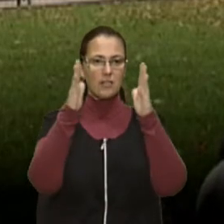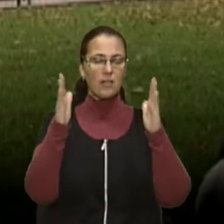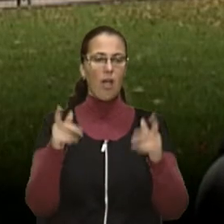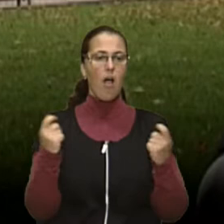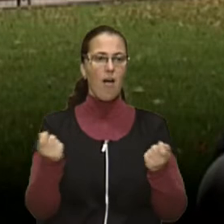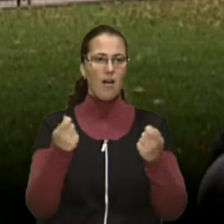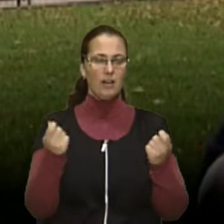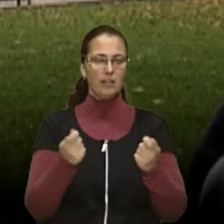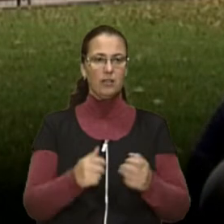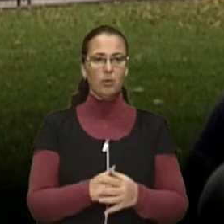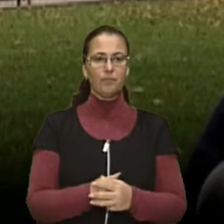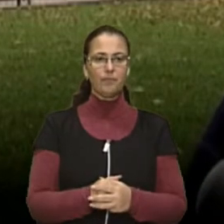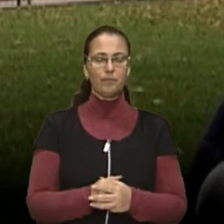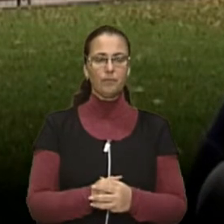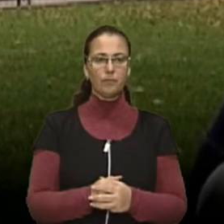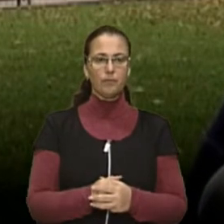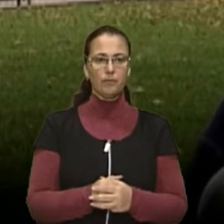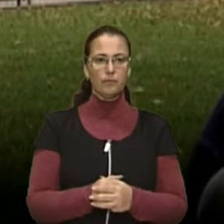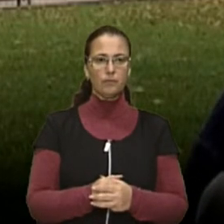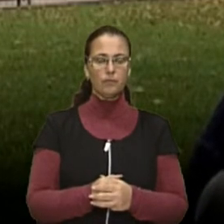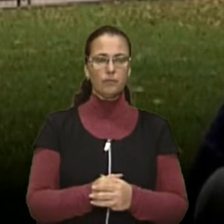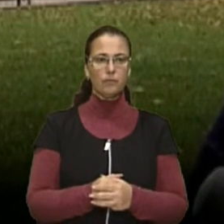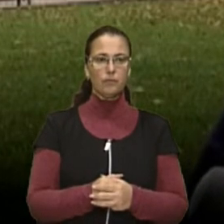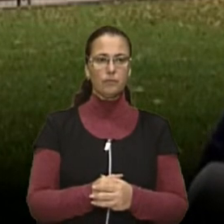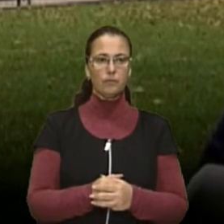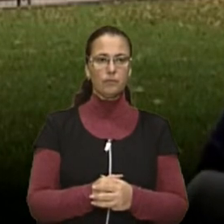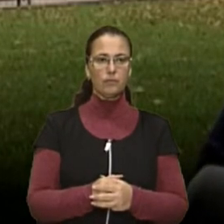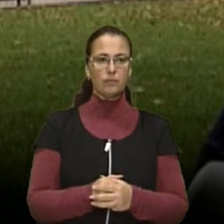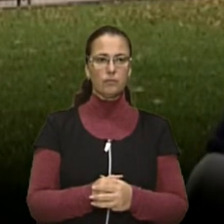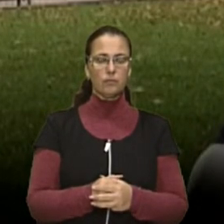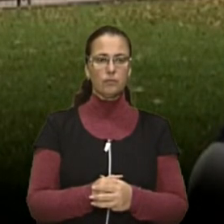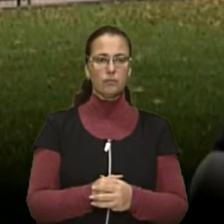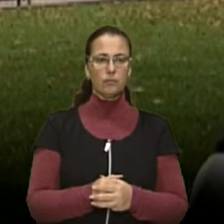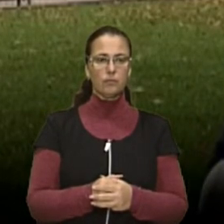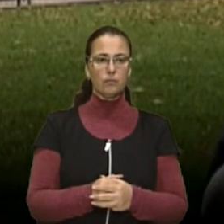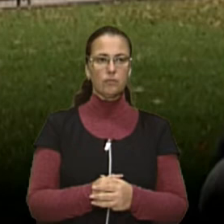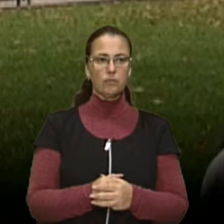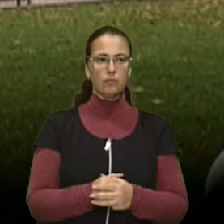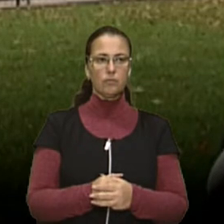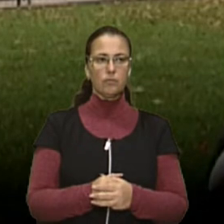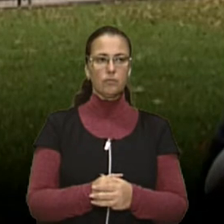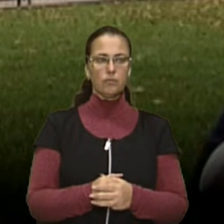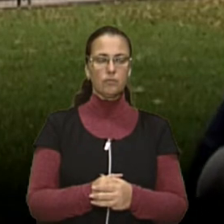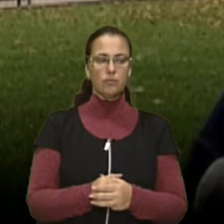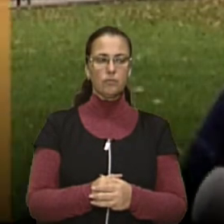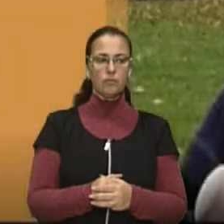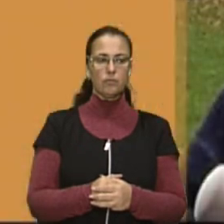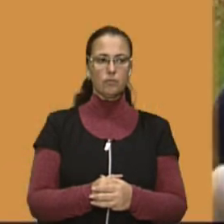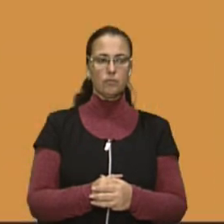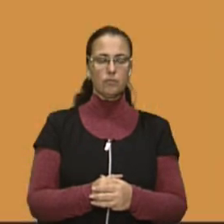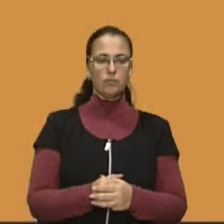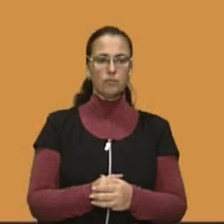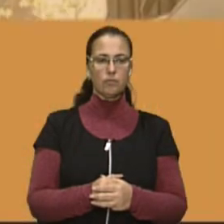комісійний виїзд безпосередньо на локацію, де перебуває, де отримуються коні, де бувається догляд за ними.